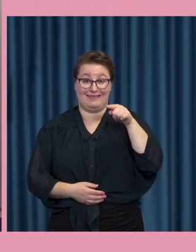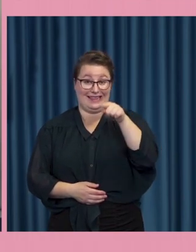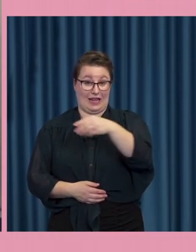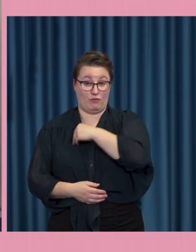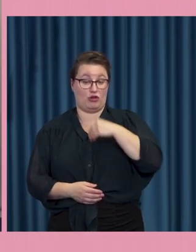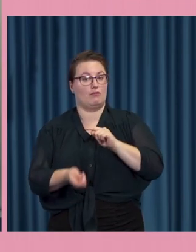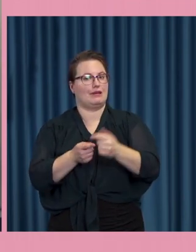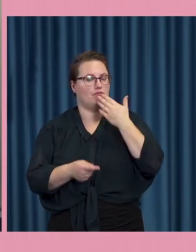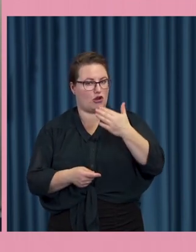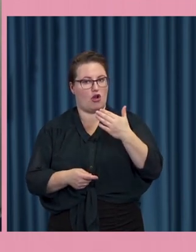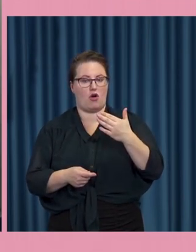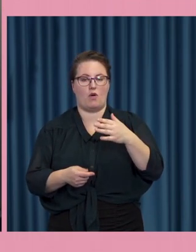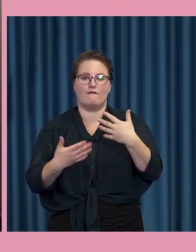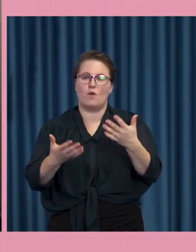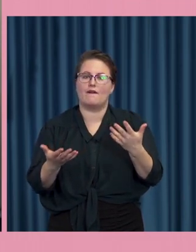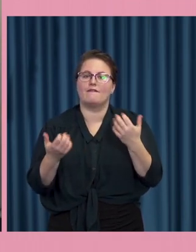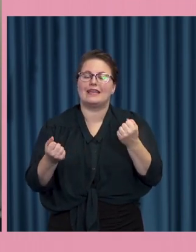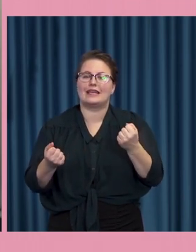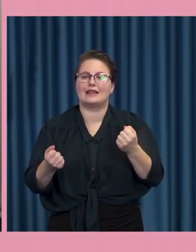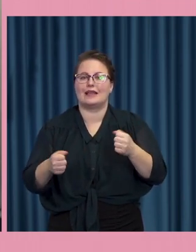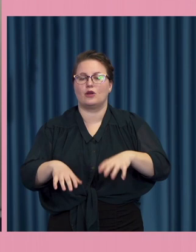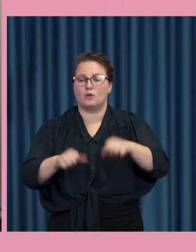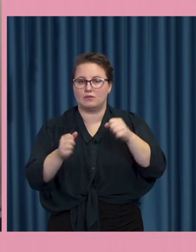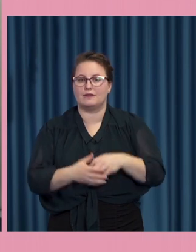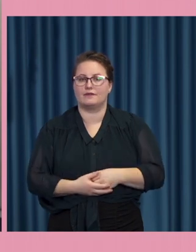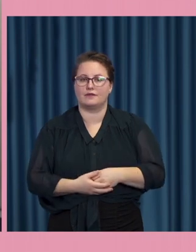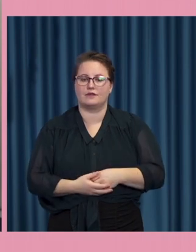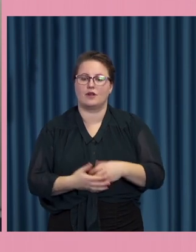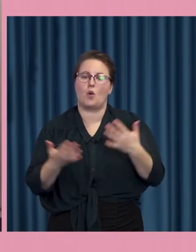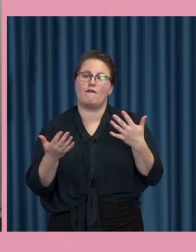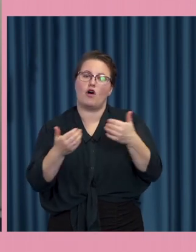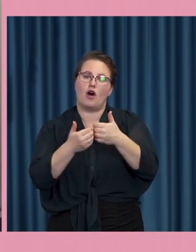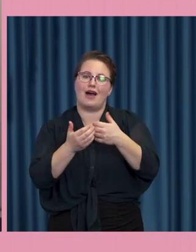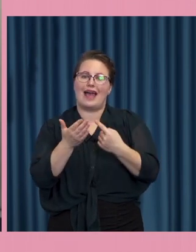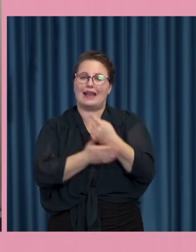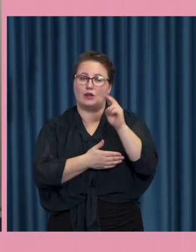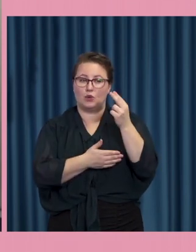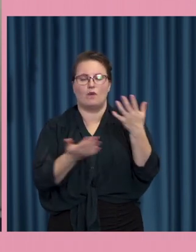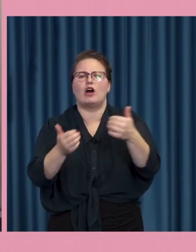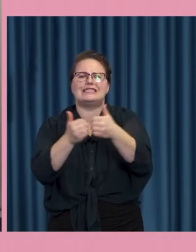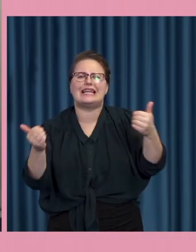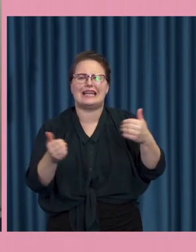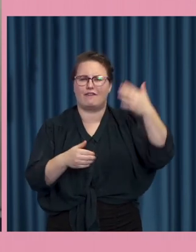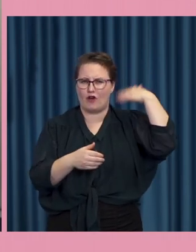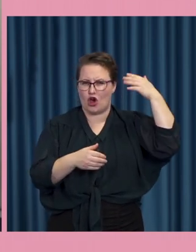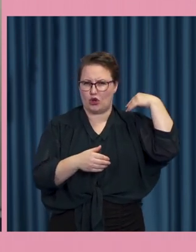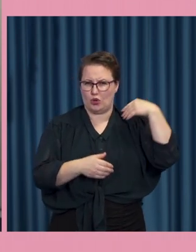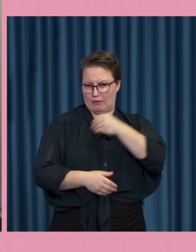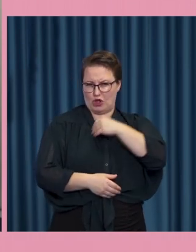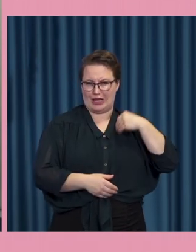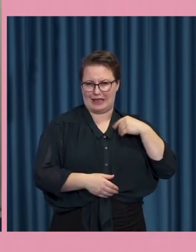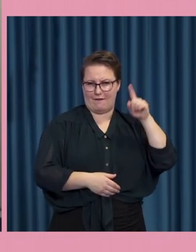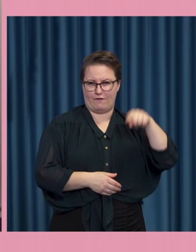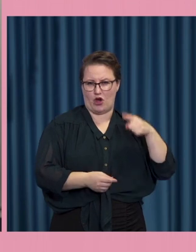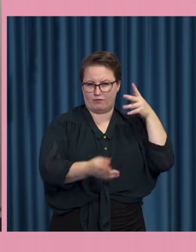som skiljer det som nu kommer att ske från den tidigare myndigheten för psykologiskt försvar det är